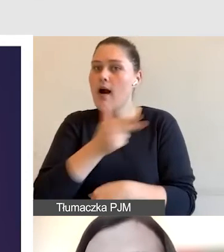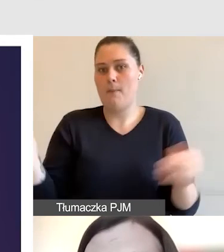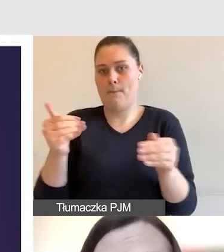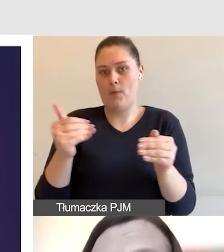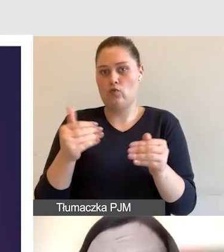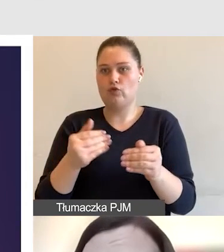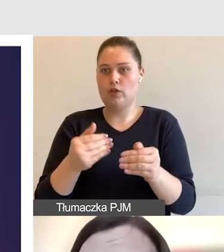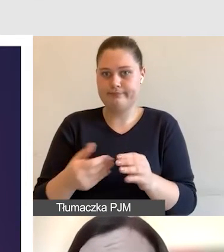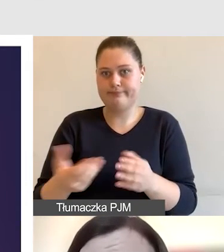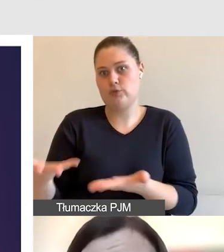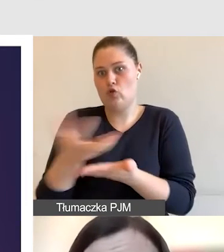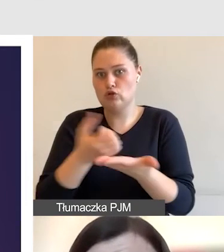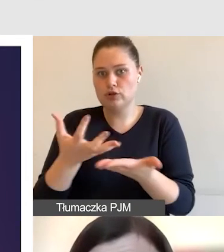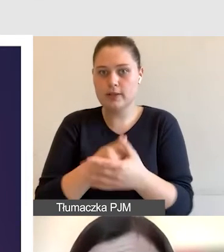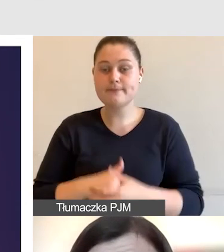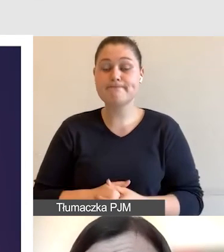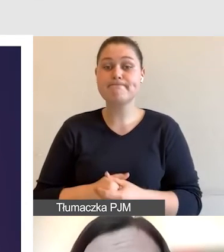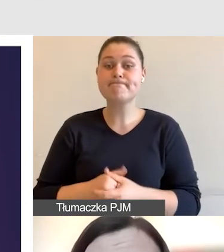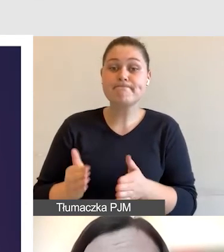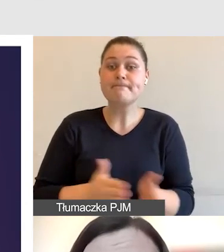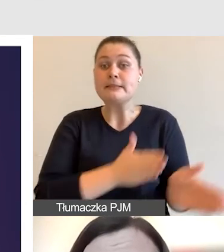Kiedy przeniesiemy się do online,